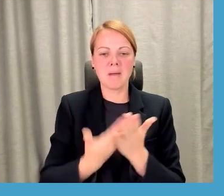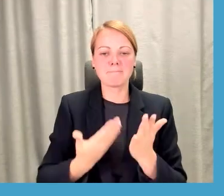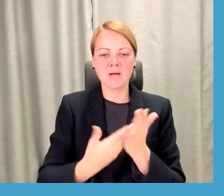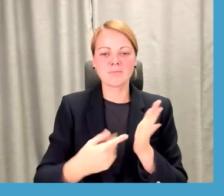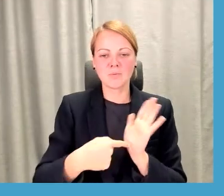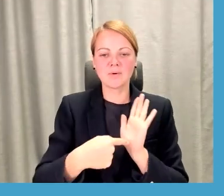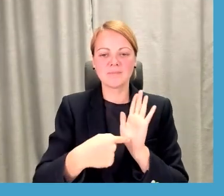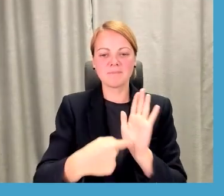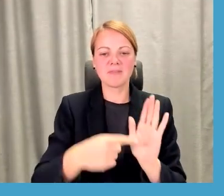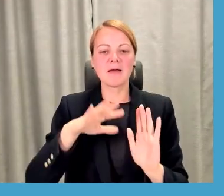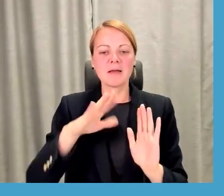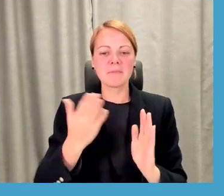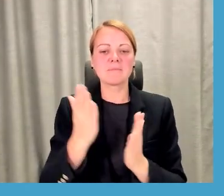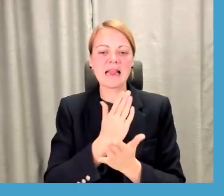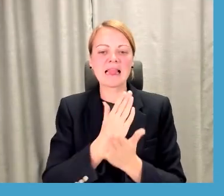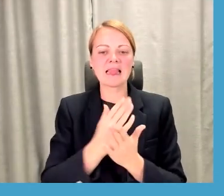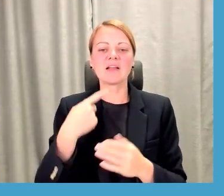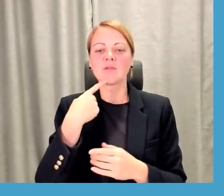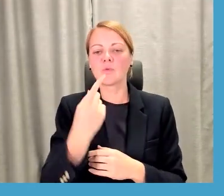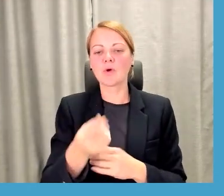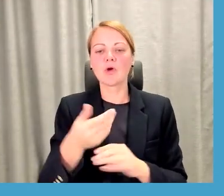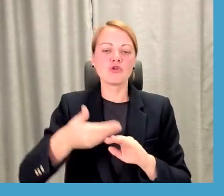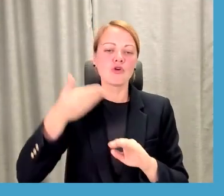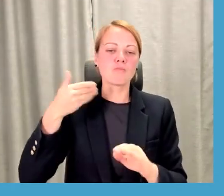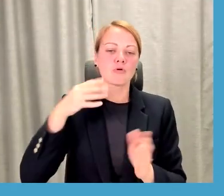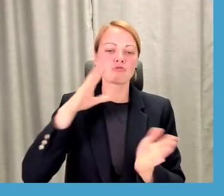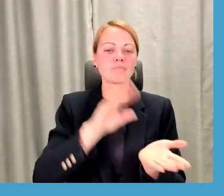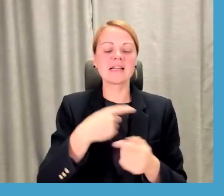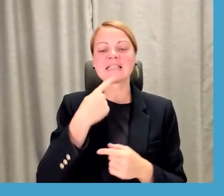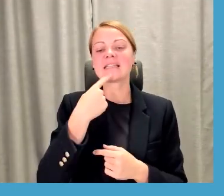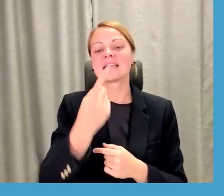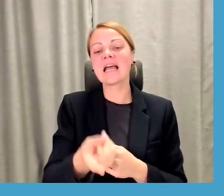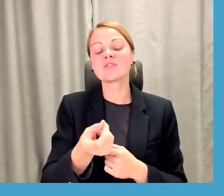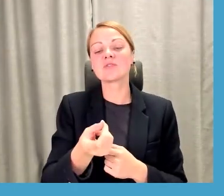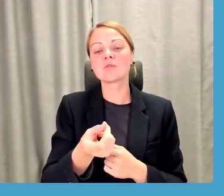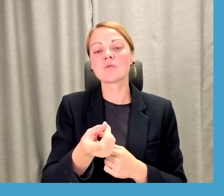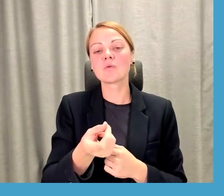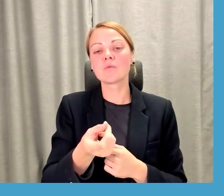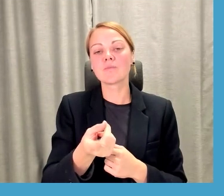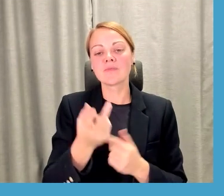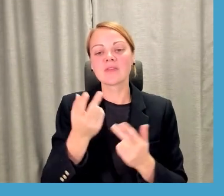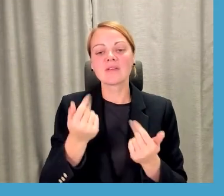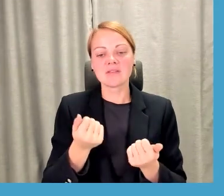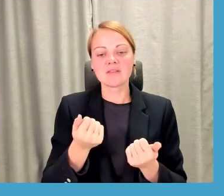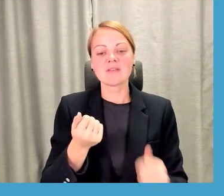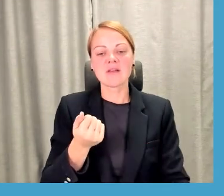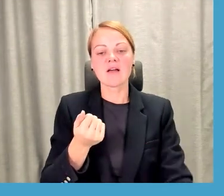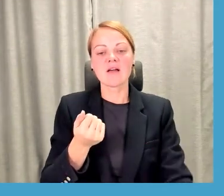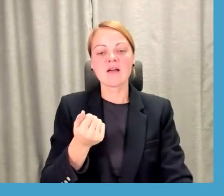noteikti ir ņemot vērā iepriekšo pieredzi, ko teikt. Un, jā, labprāt, arī, ja man šobrīd ir